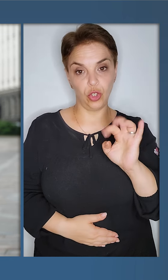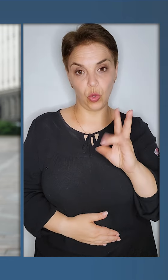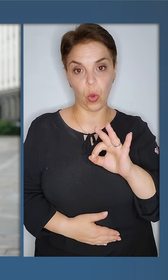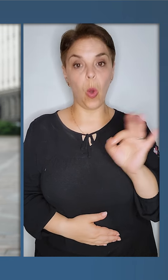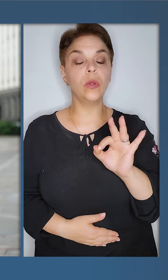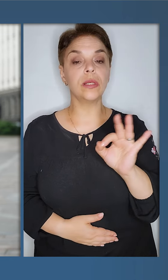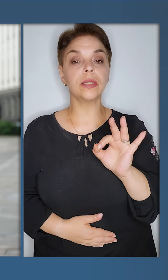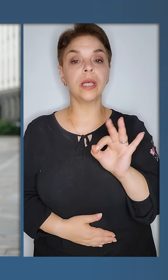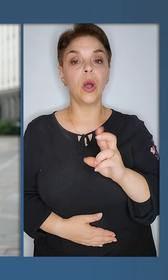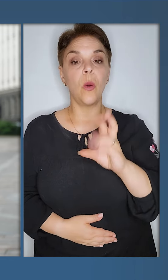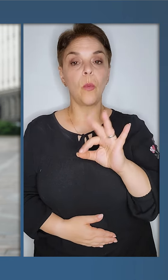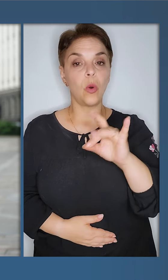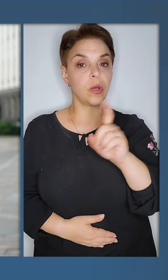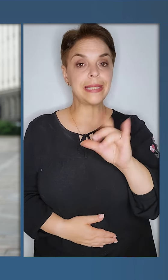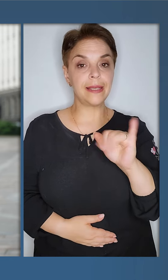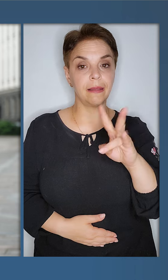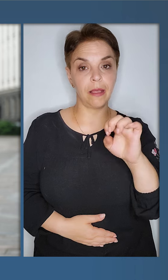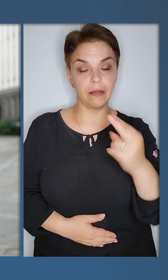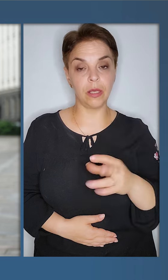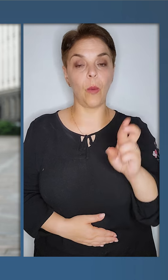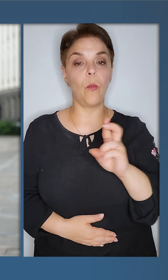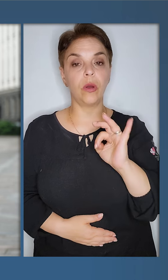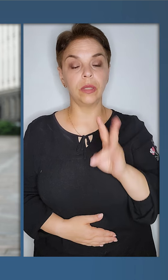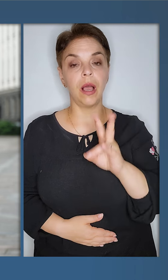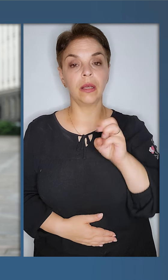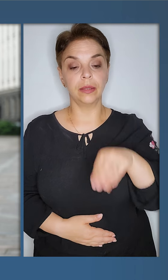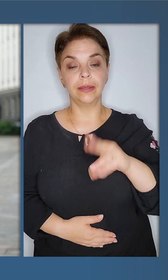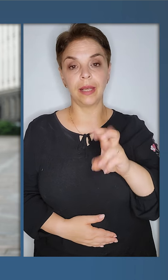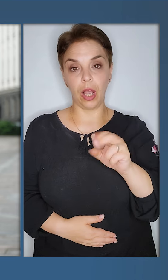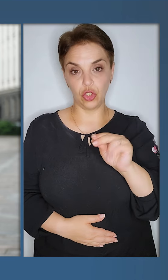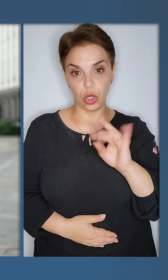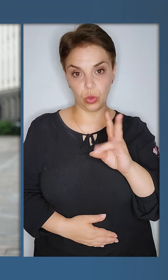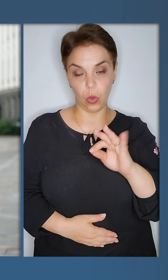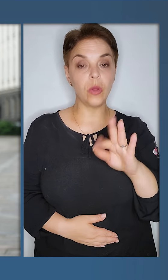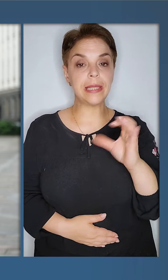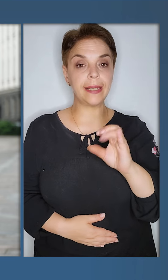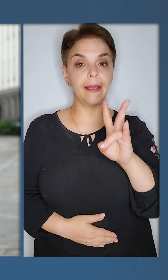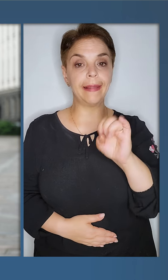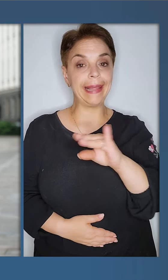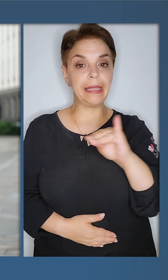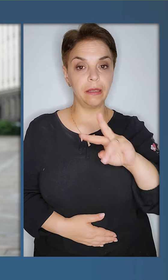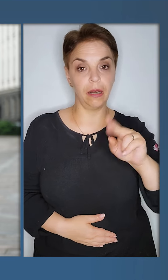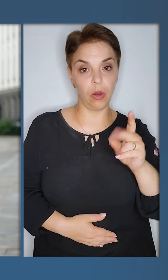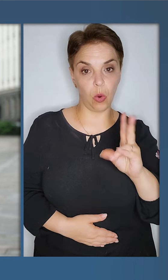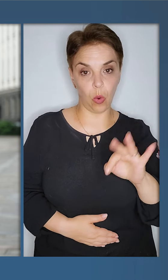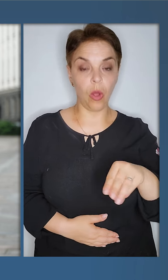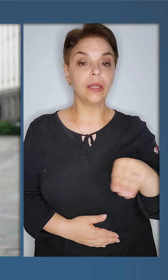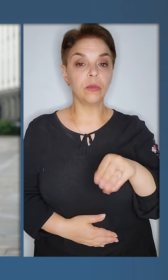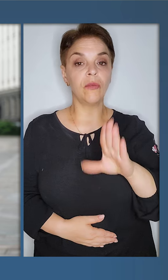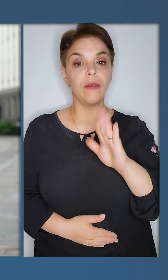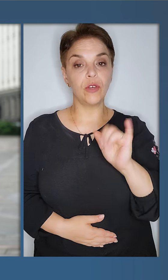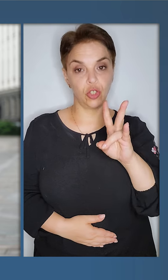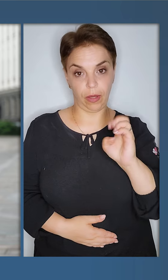Бровченко, Олександр Борзенець, Богдан Каченко, Сергій Неділько,